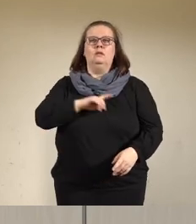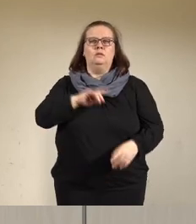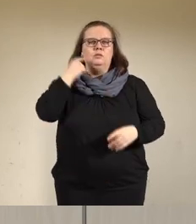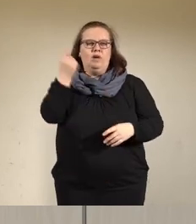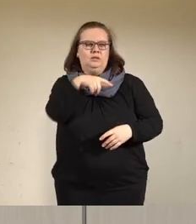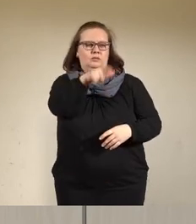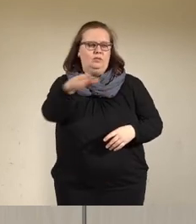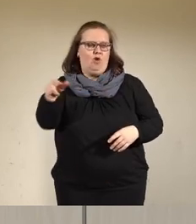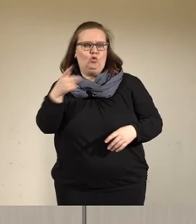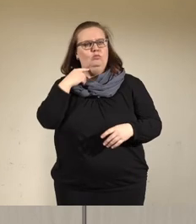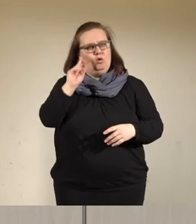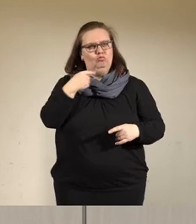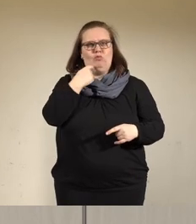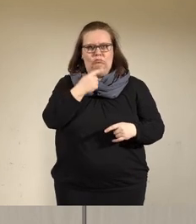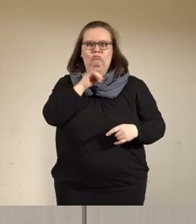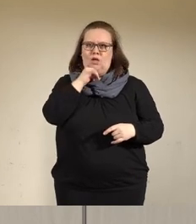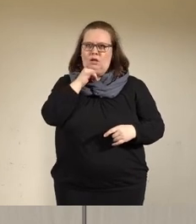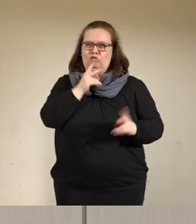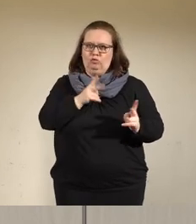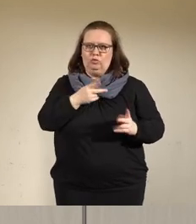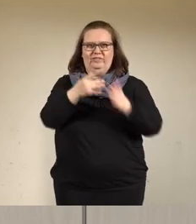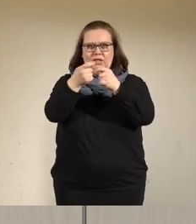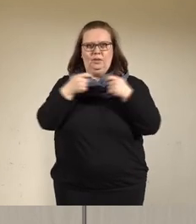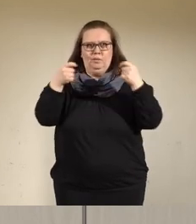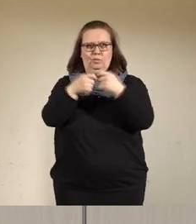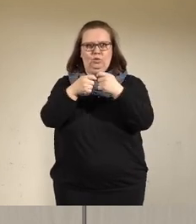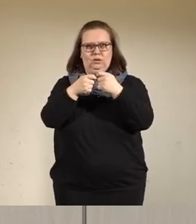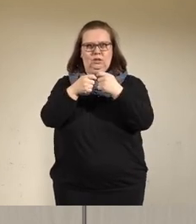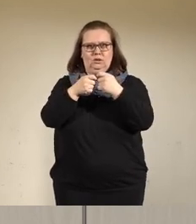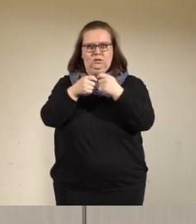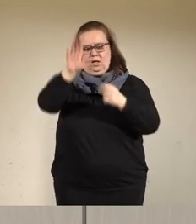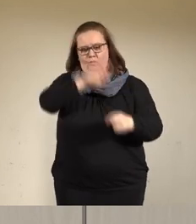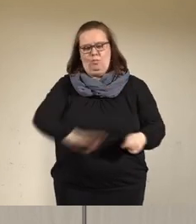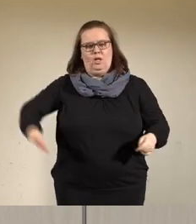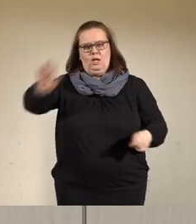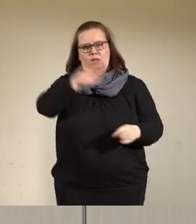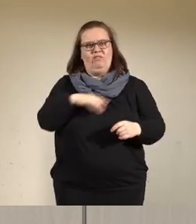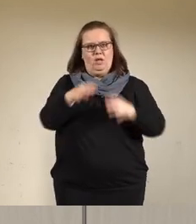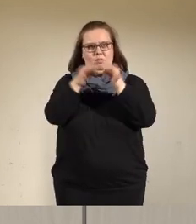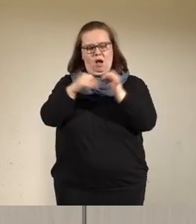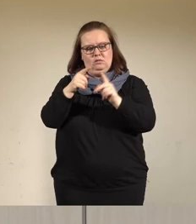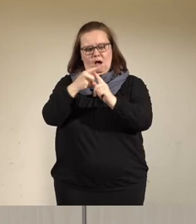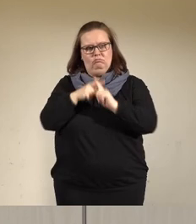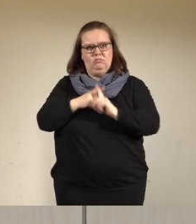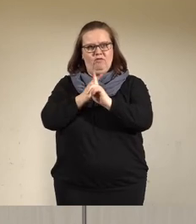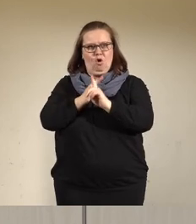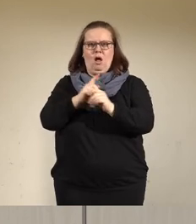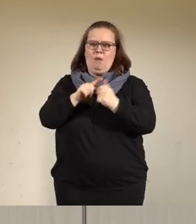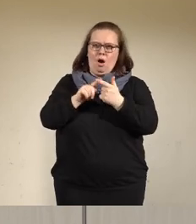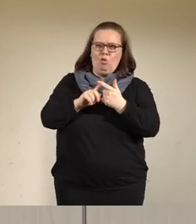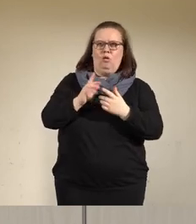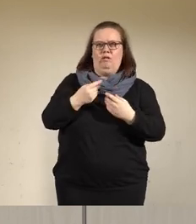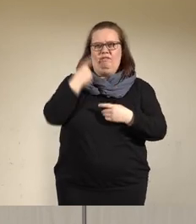der Bevölkerung eine große Zustimmung gegenüber den in der Bundesrepublik getroffenen Maßnahmen. Allerdings ist auch zu